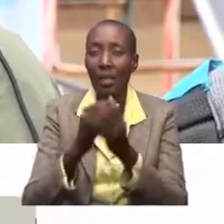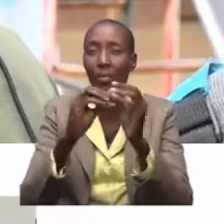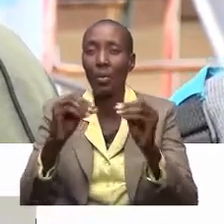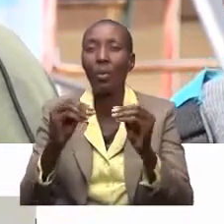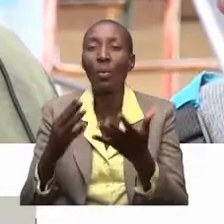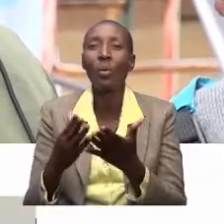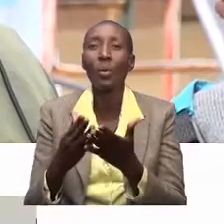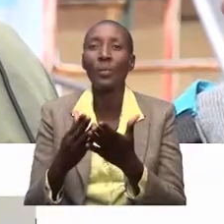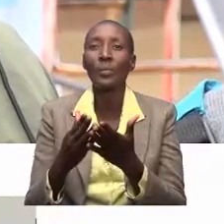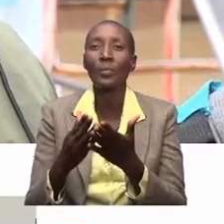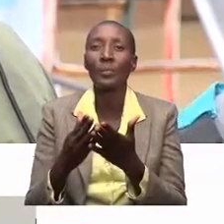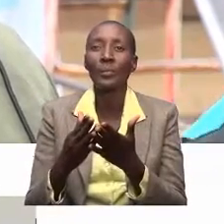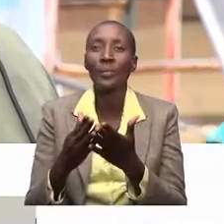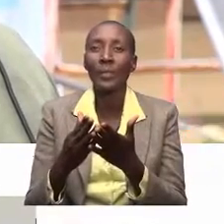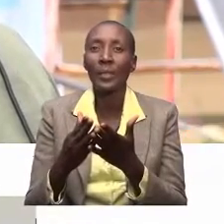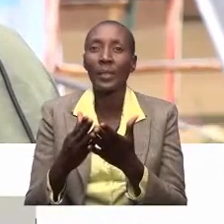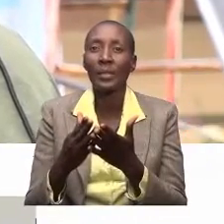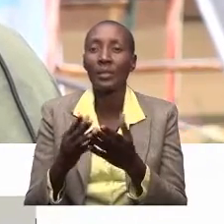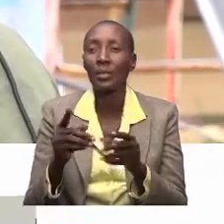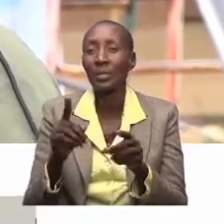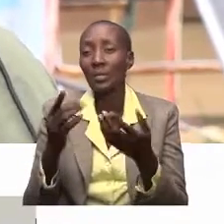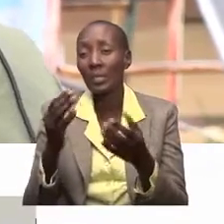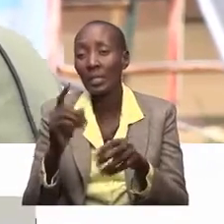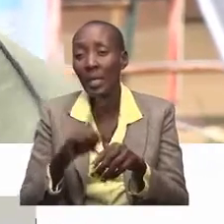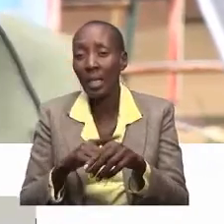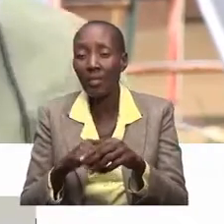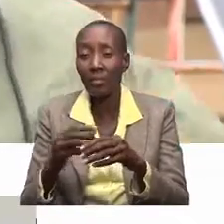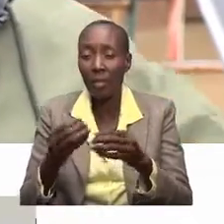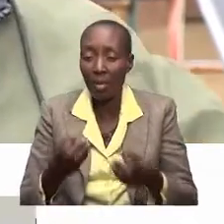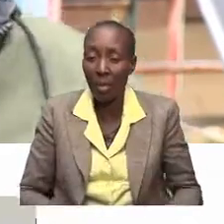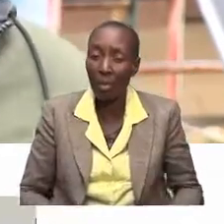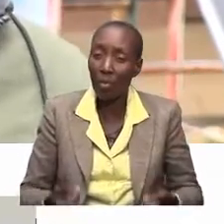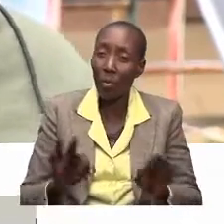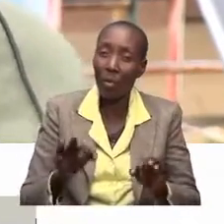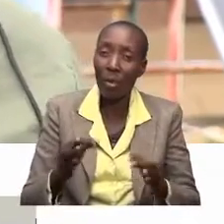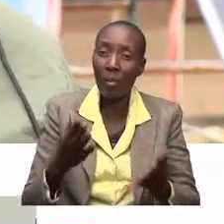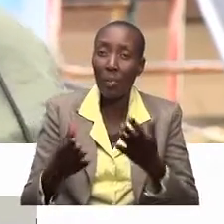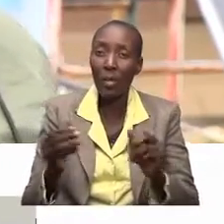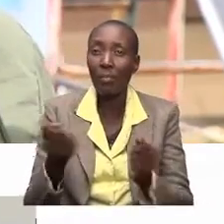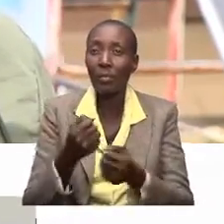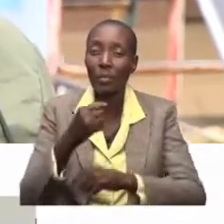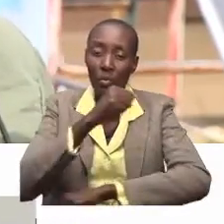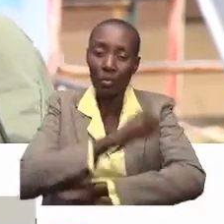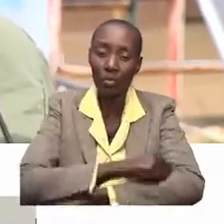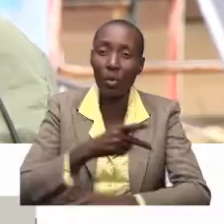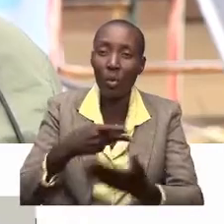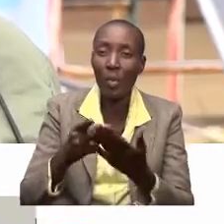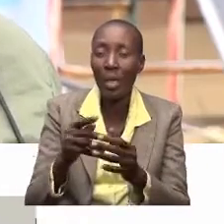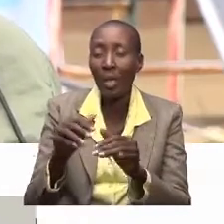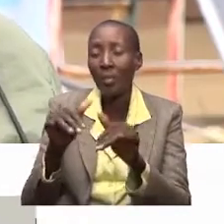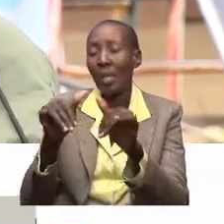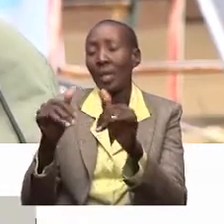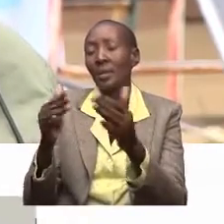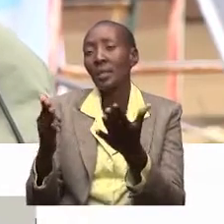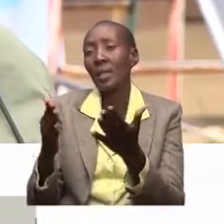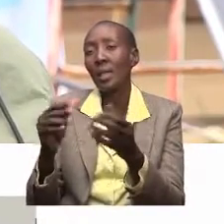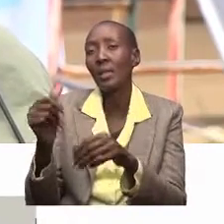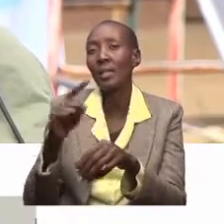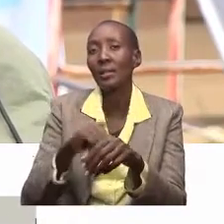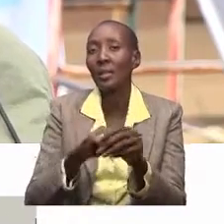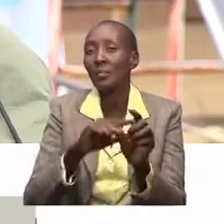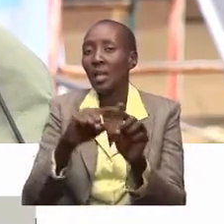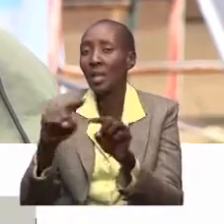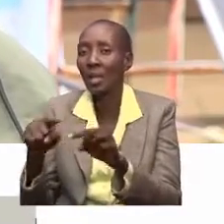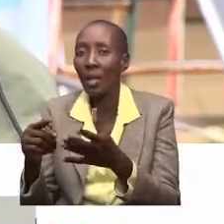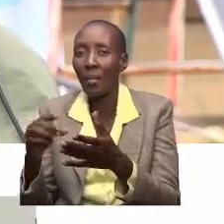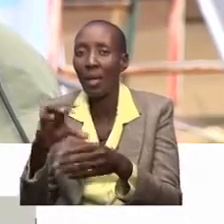usaidizi. So hata nikikosa pesa, tusema ya school fees, mina kaaga tu saa zigine ni nakuja, sipati pesa